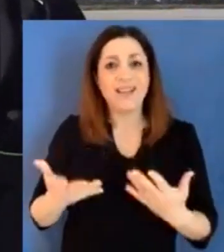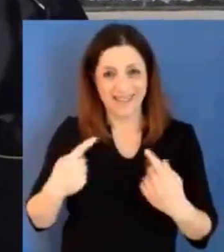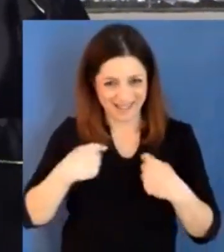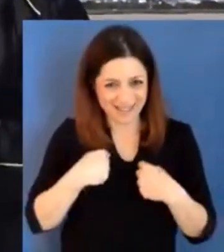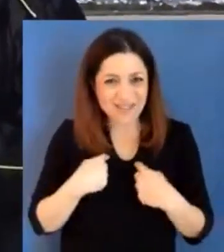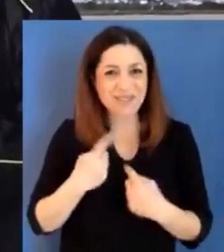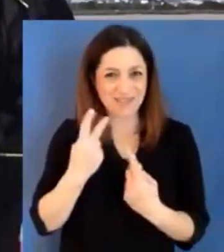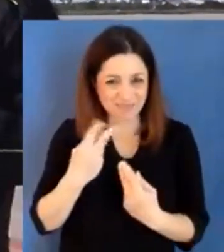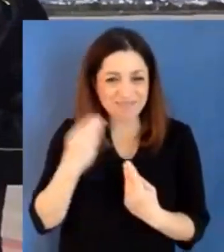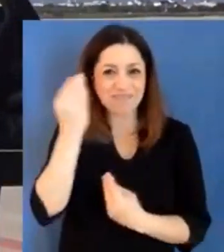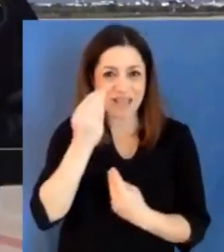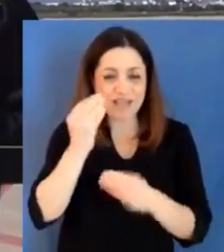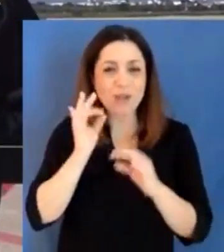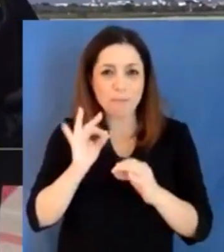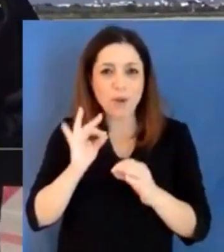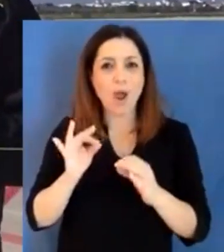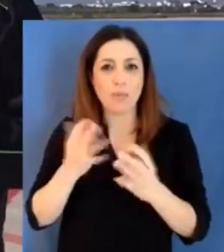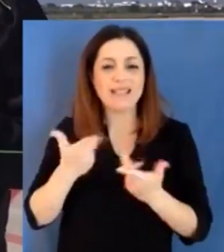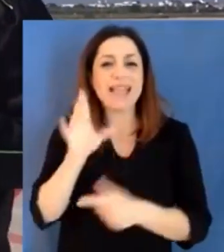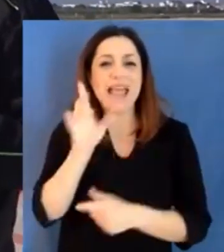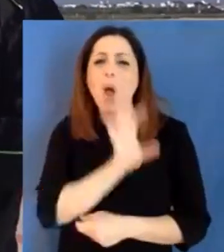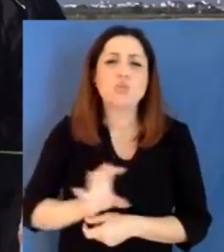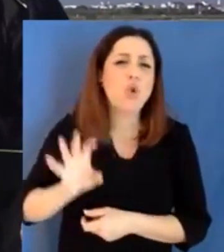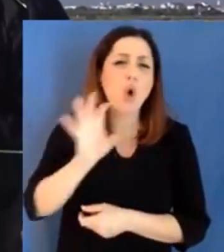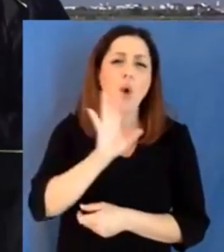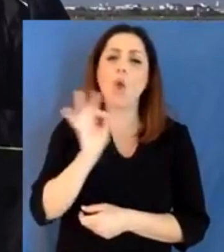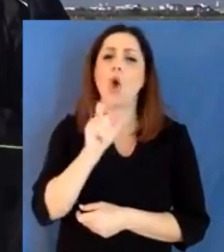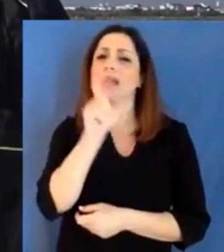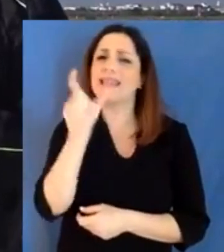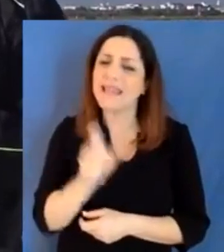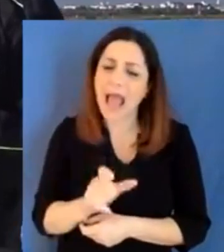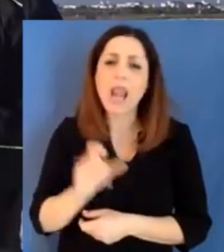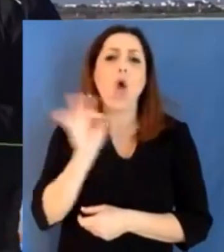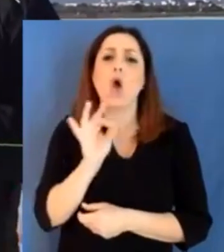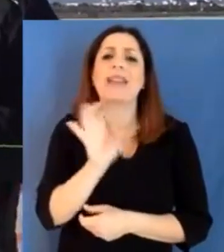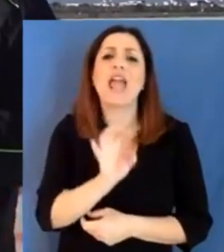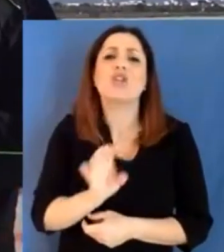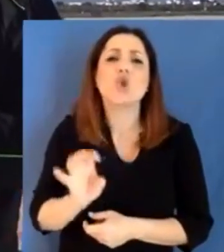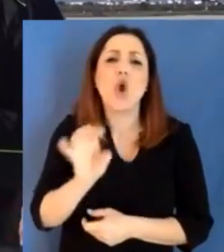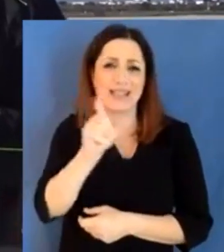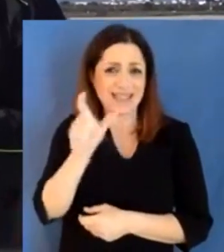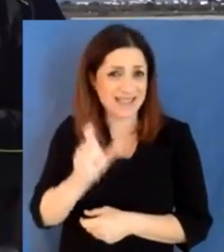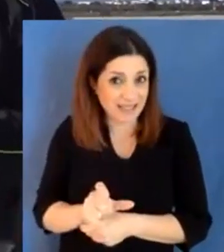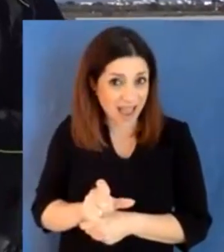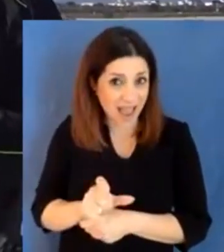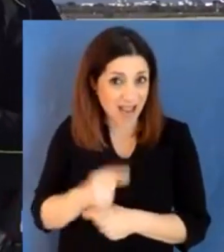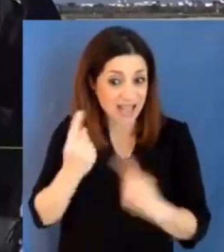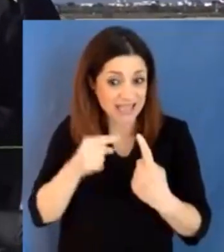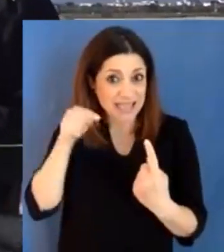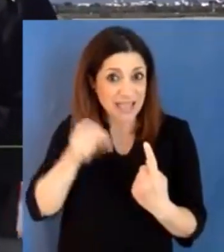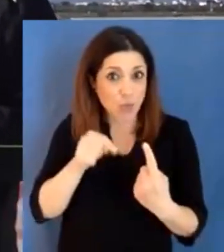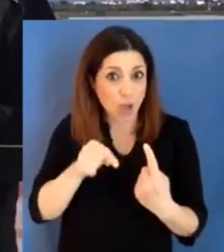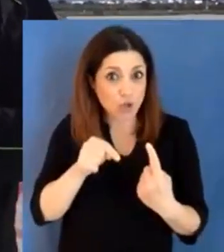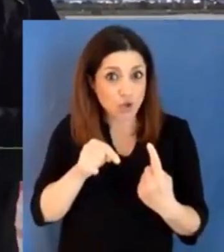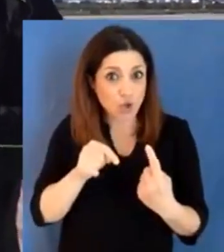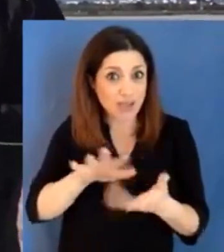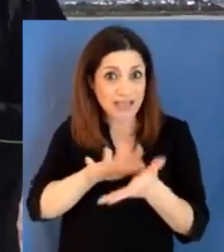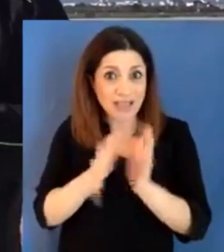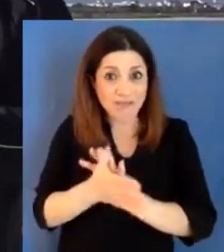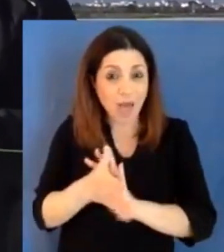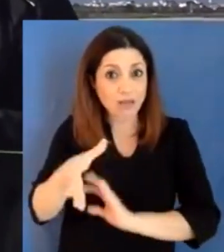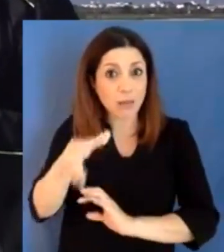questa vicenda ad avere maggiore collaborazione, a non discriminare nessuno, ad aiutare tutti,